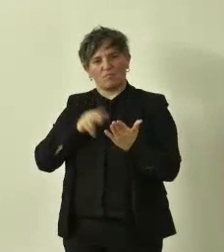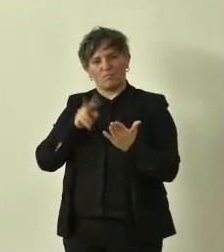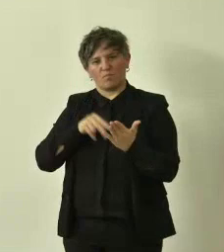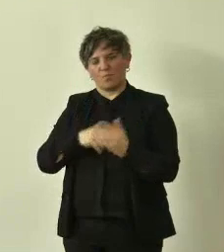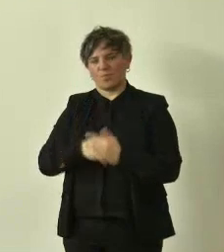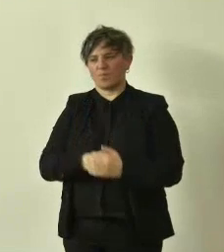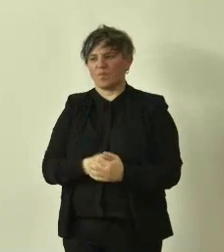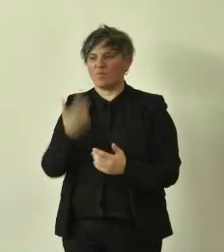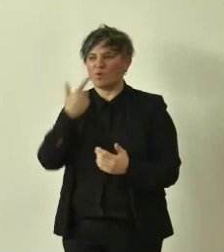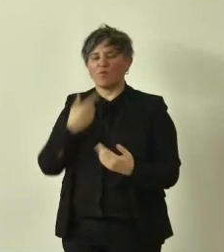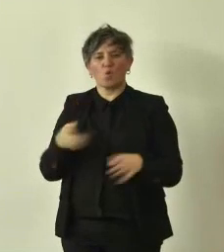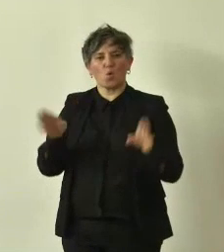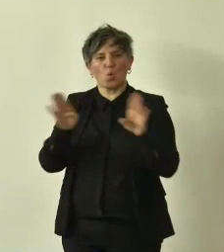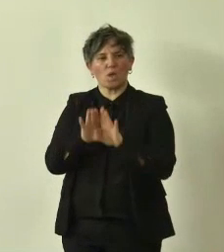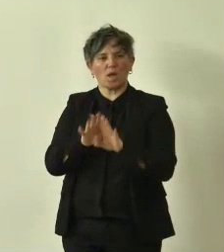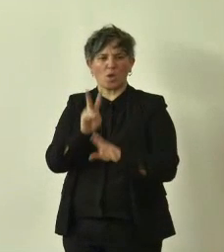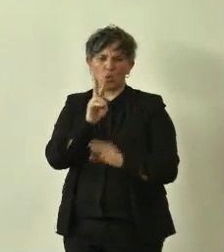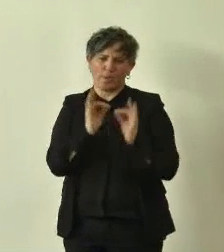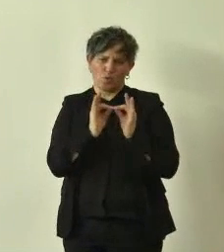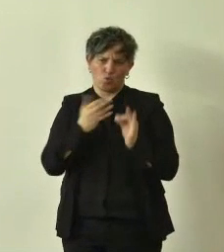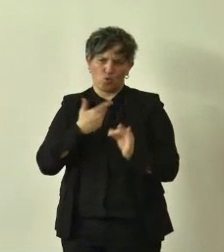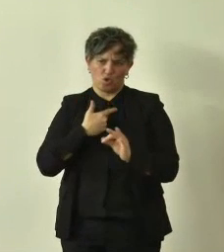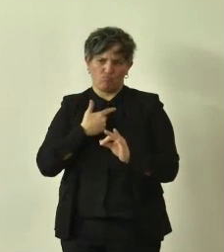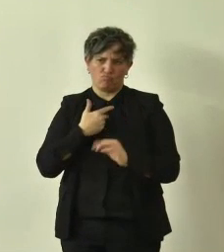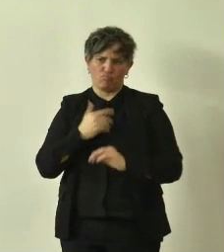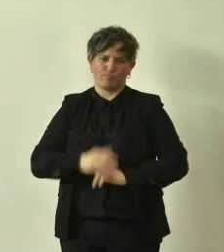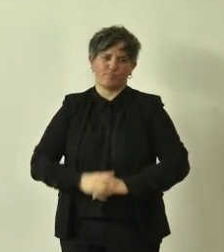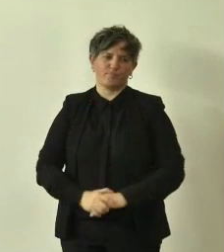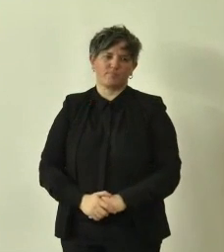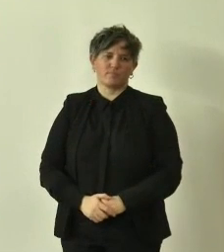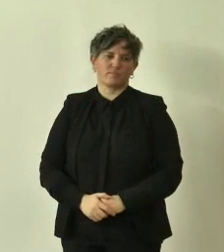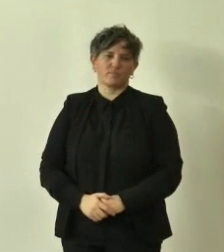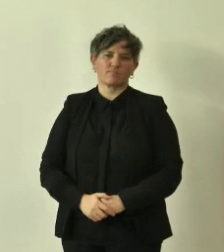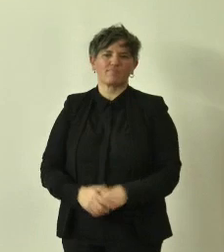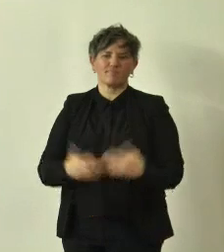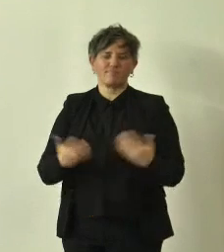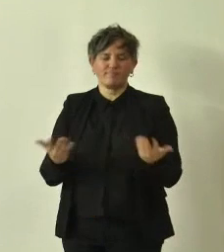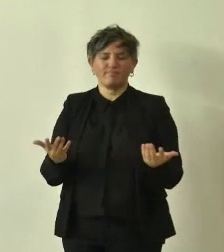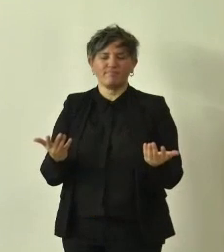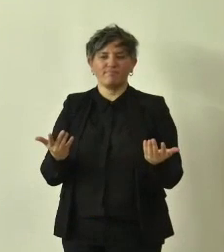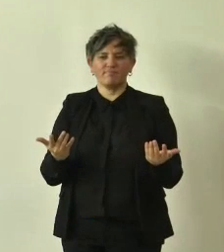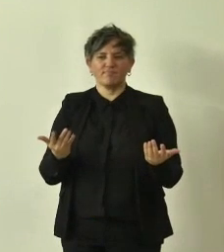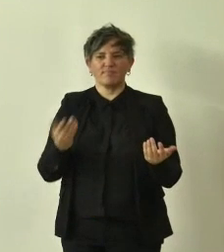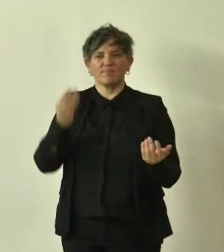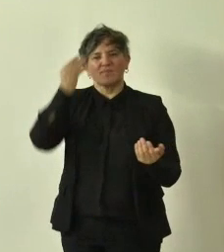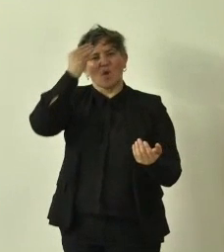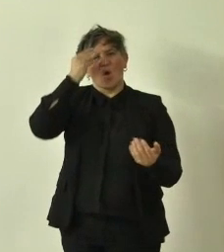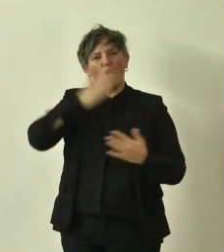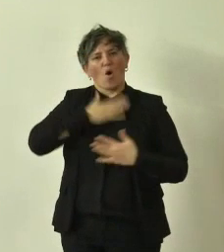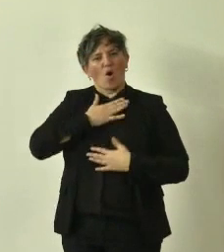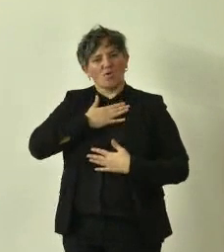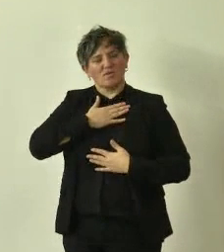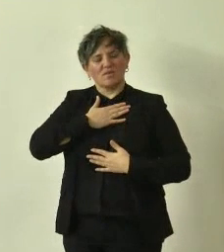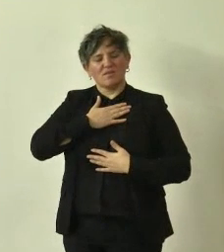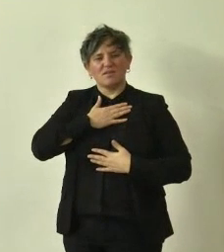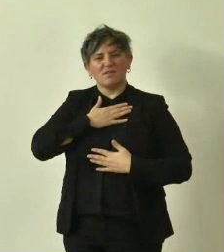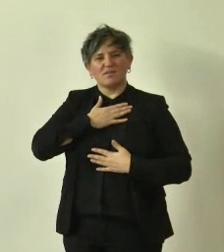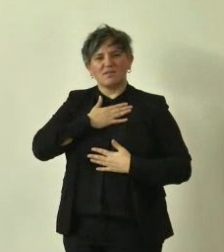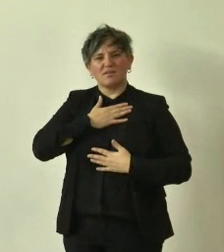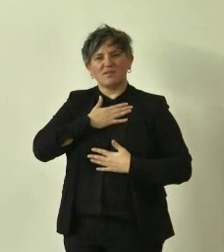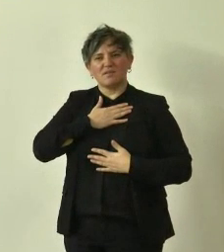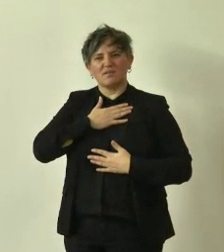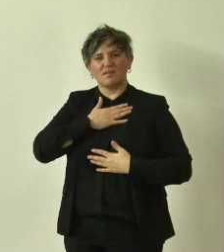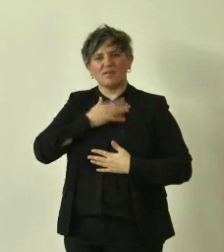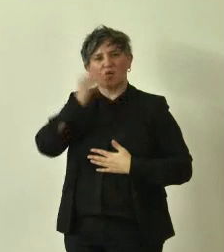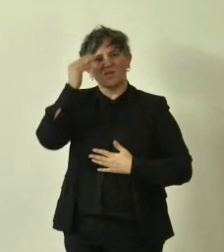soltanto concludere se ho ancora due minuti con un'osservazione sul discorso